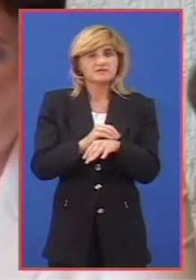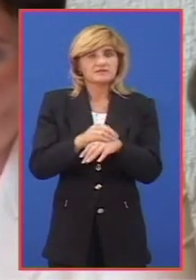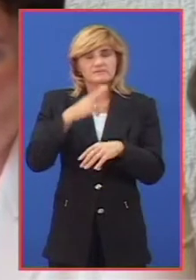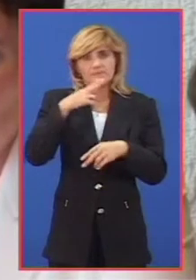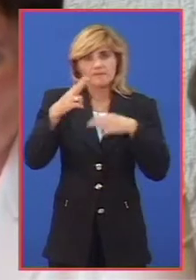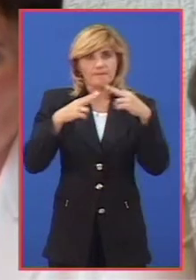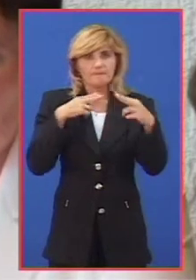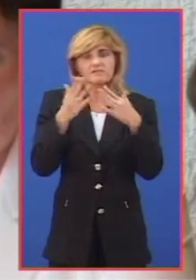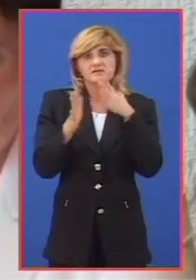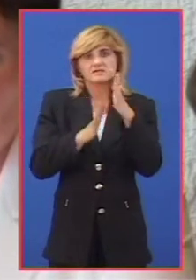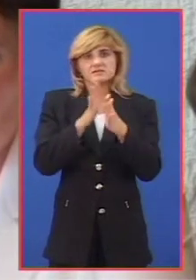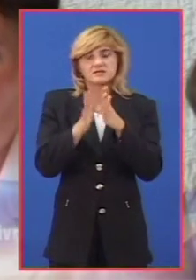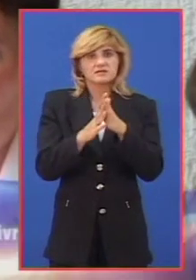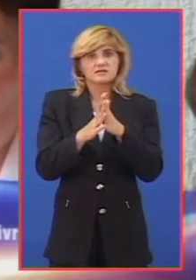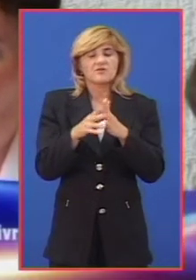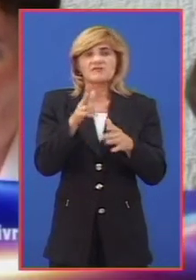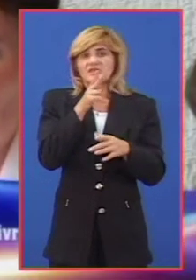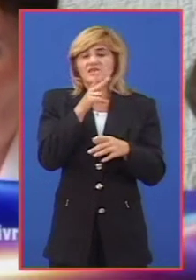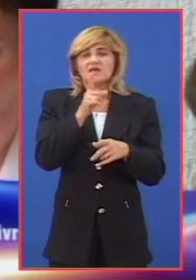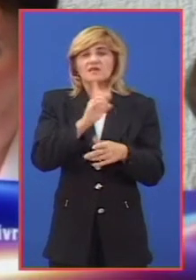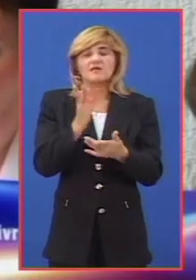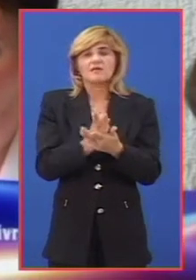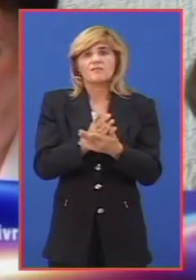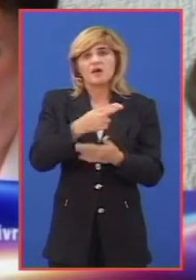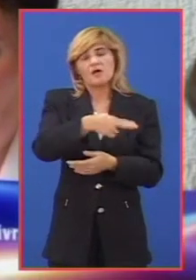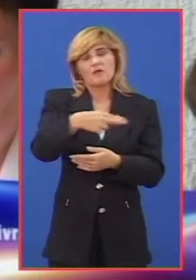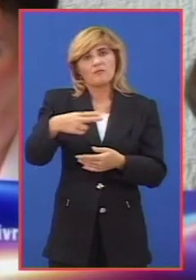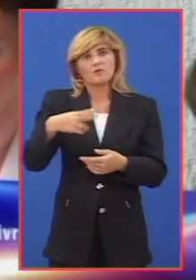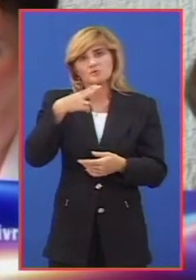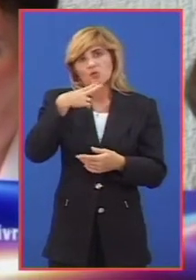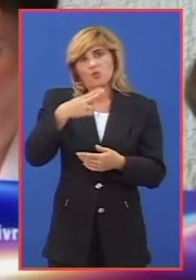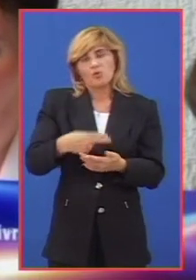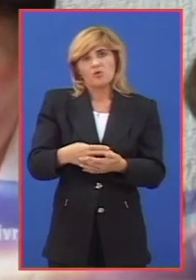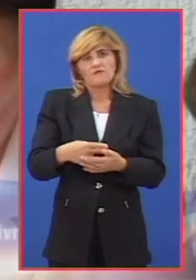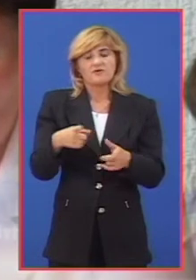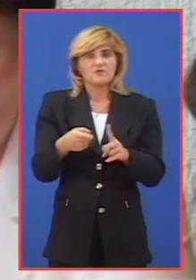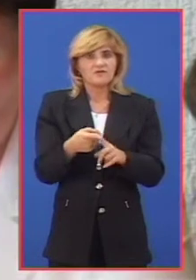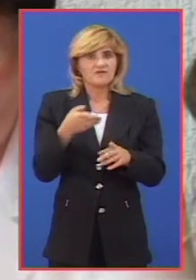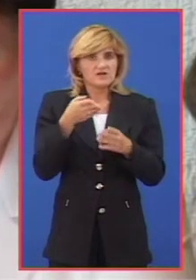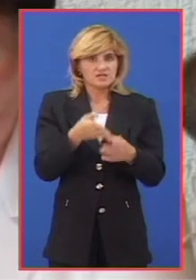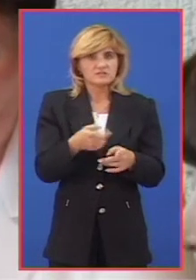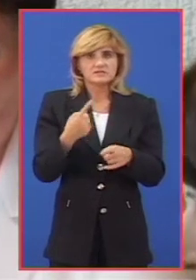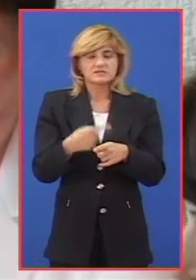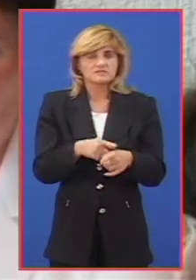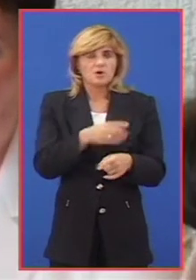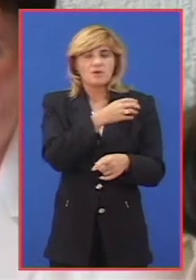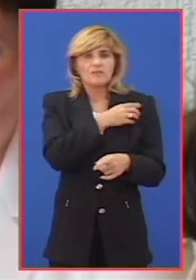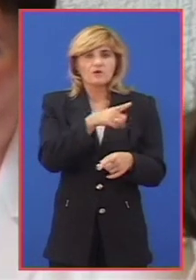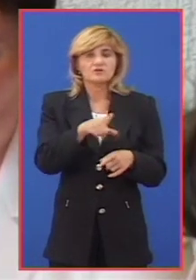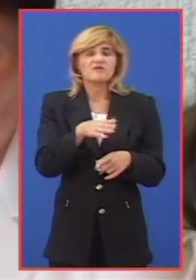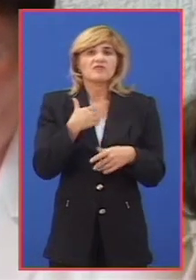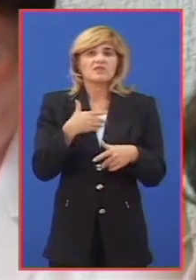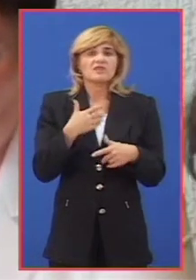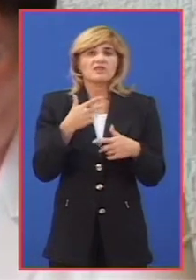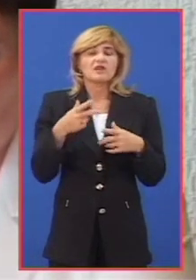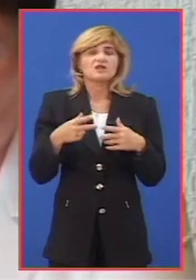maksimalnih ustupaka sindikata nije došlo do potpisi jer poslodavac njime nije hteo da